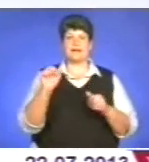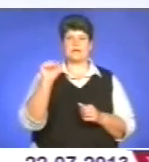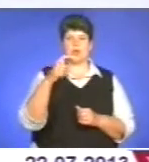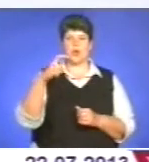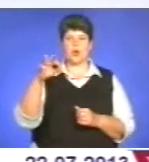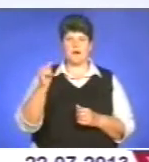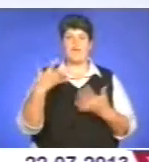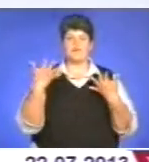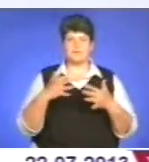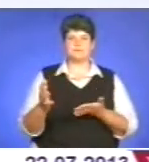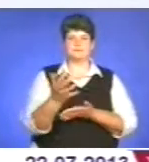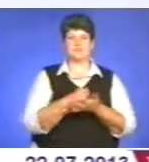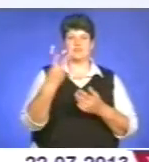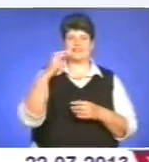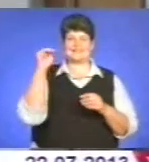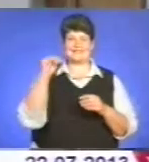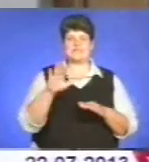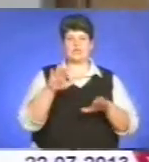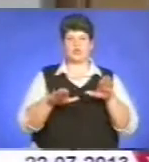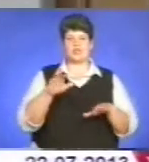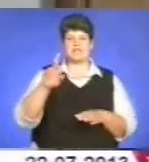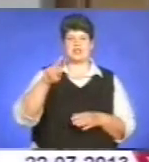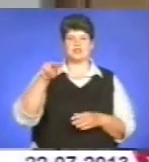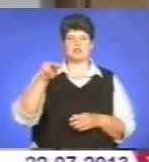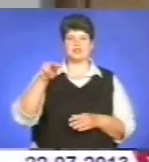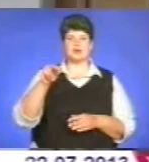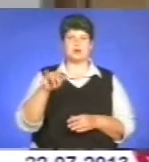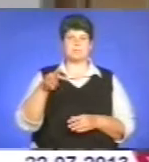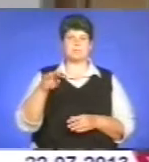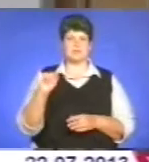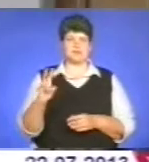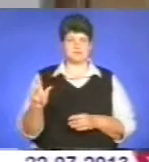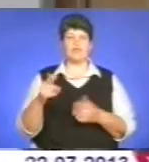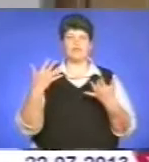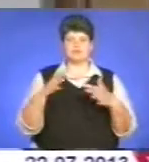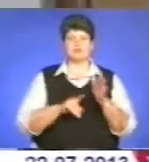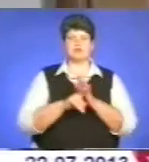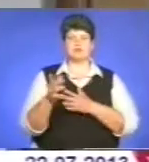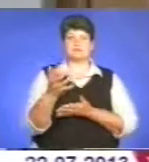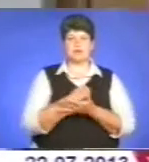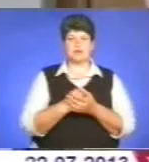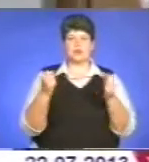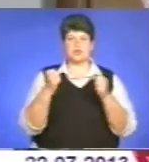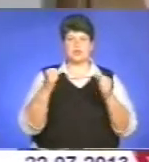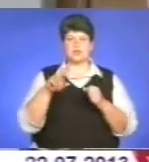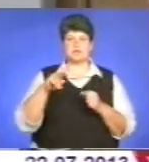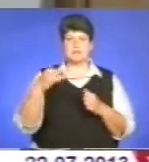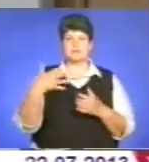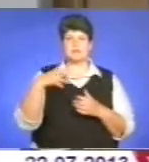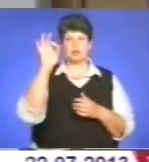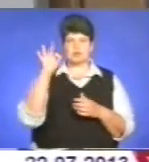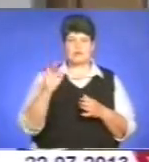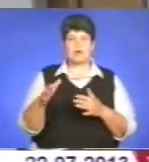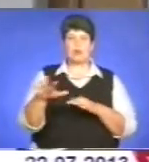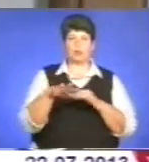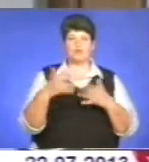Вже намолотили 20 тисяч тонн ячменю. Розпочали збирання озимого ячменю. 50% площ зібрано.